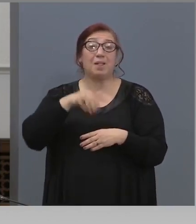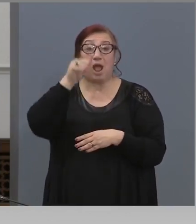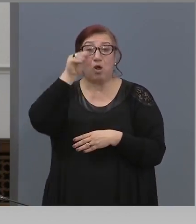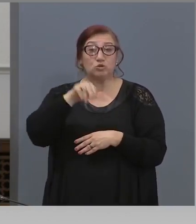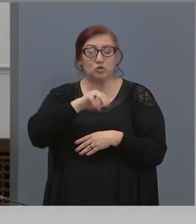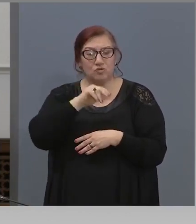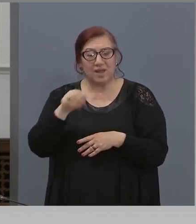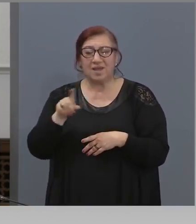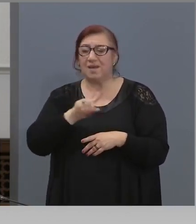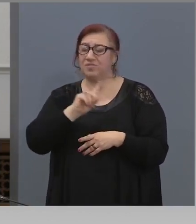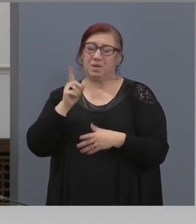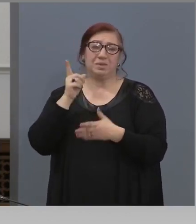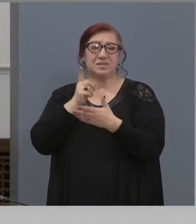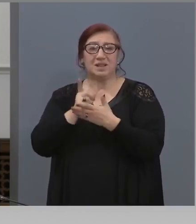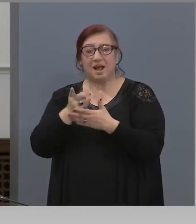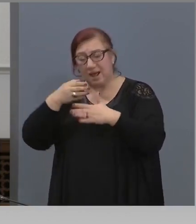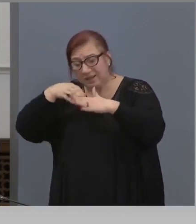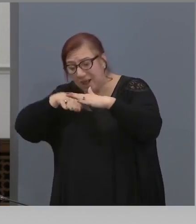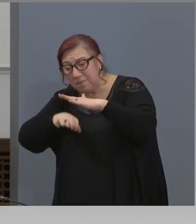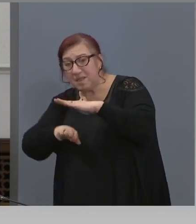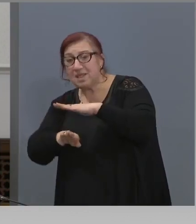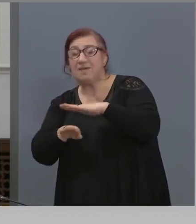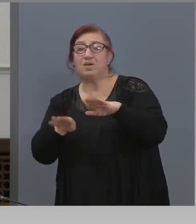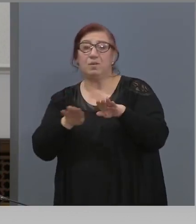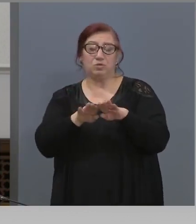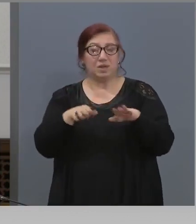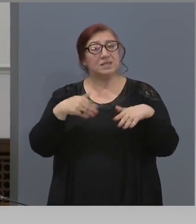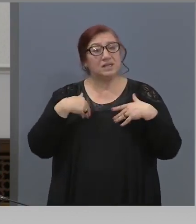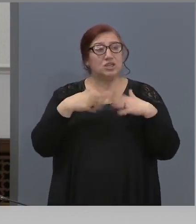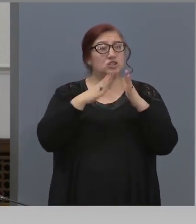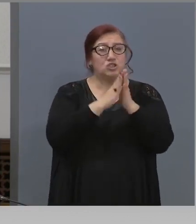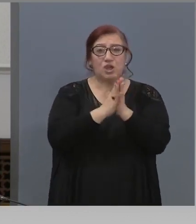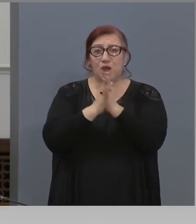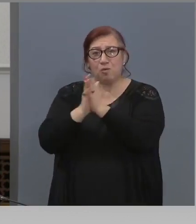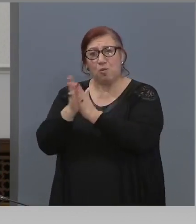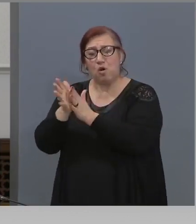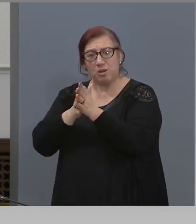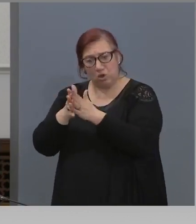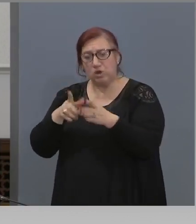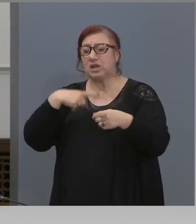ще ги призовем. Ние вече това сме го поели, ще кажем, на хората в храма.